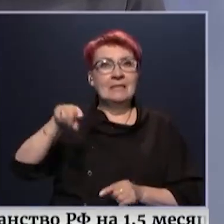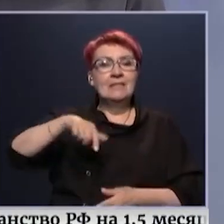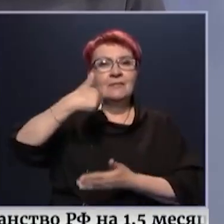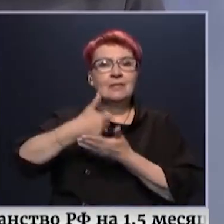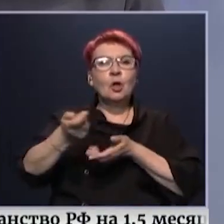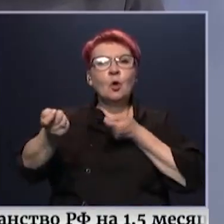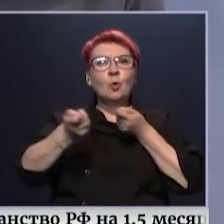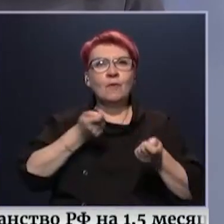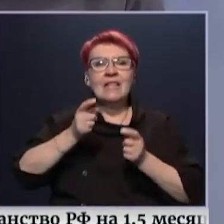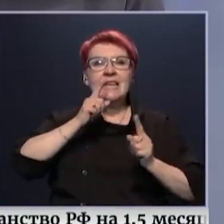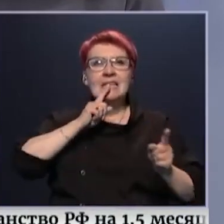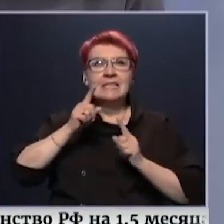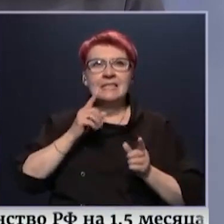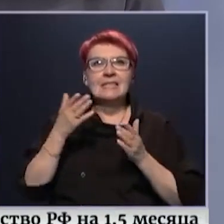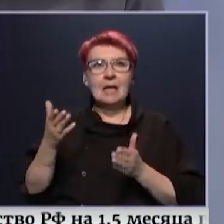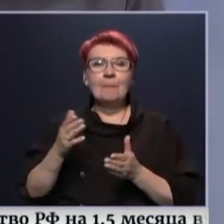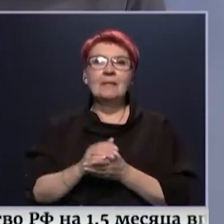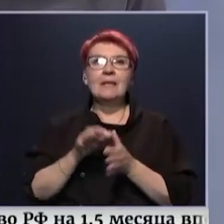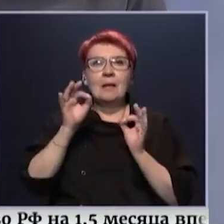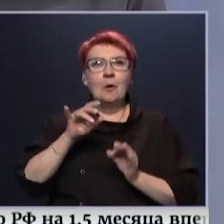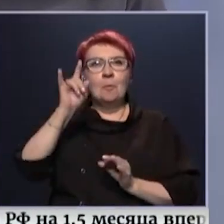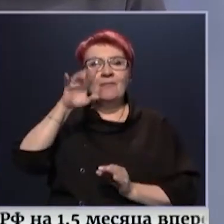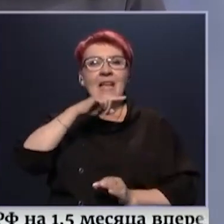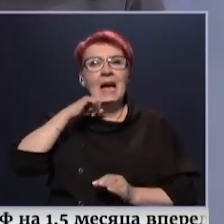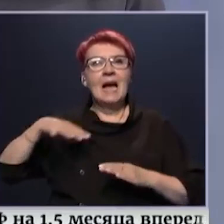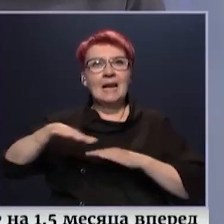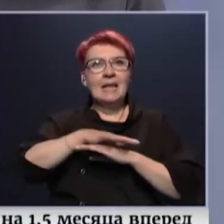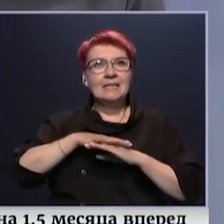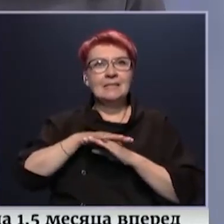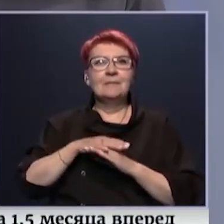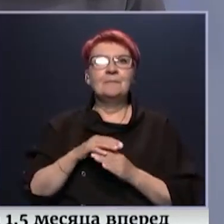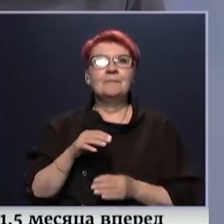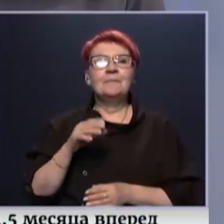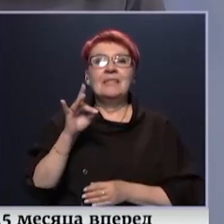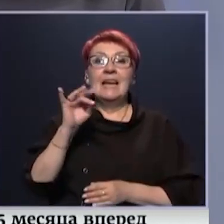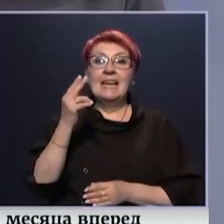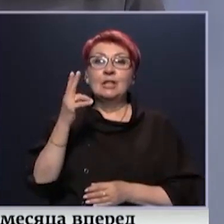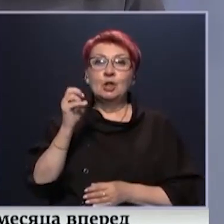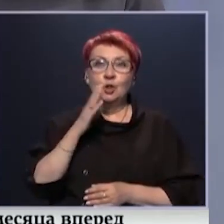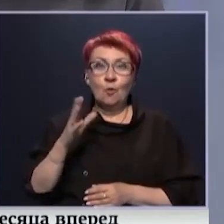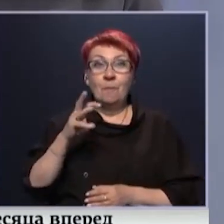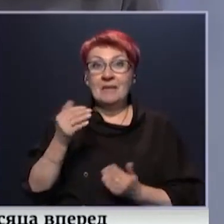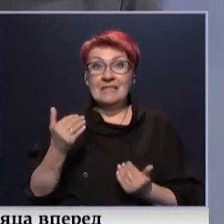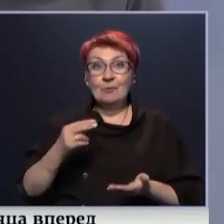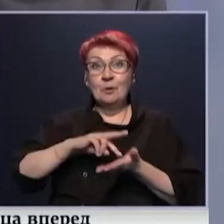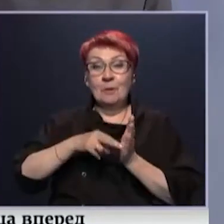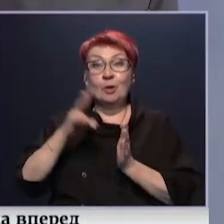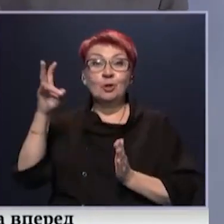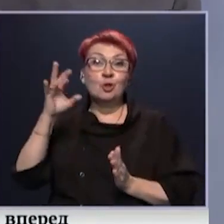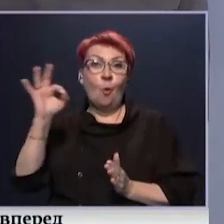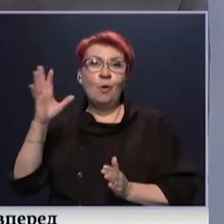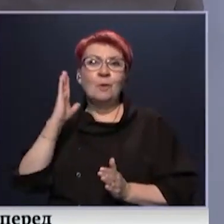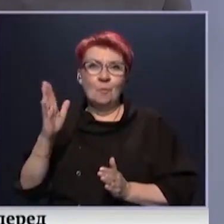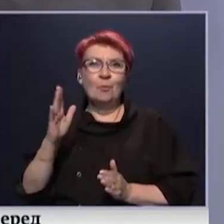руководитель Совета братства православных следопытов России Всеволод Сергеевич Крестцов. Сегодня мы планировали, что он выйдет в эфир, но